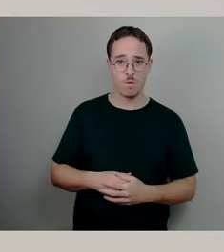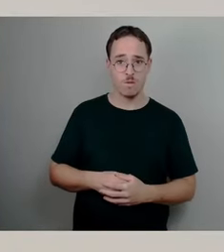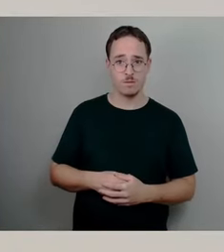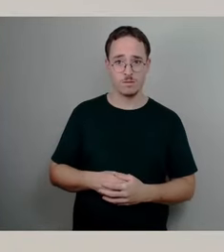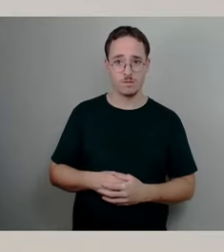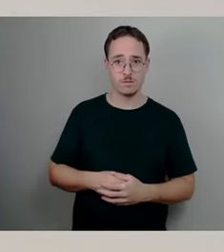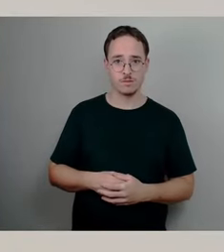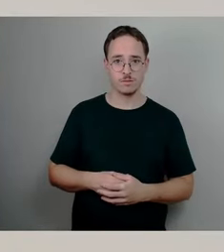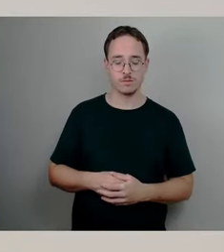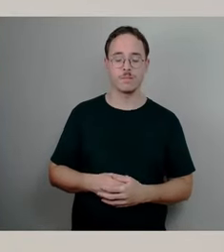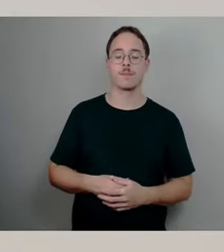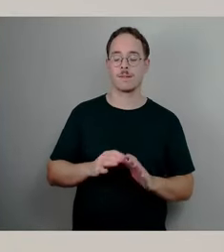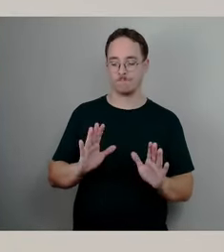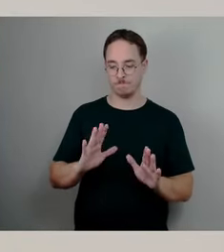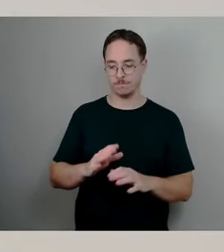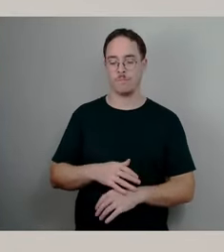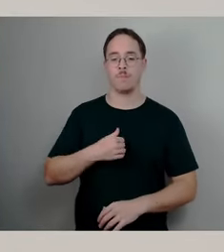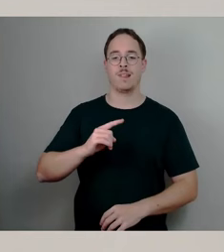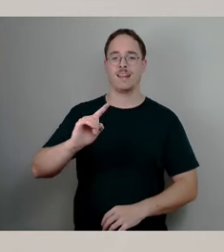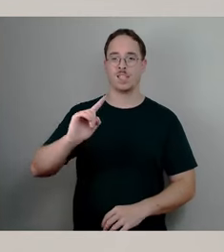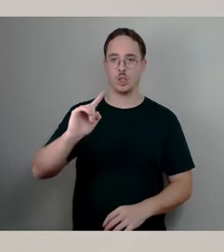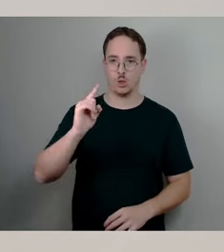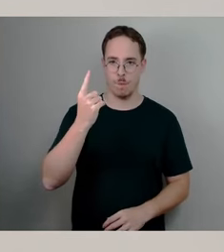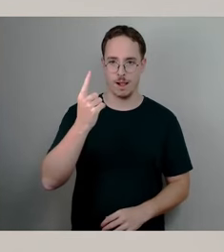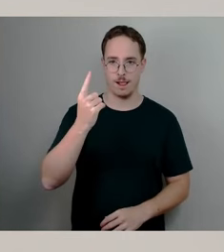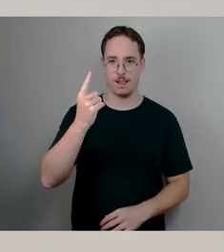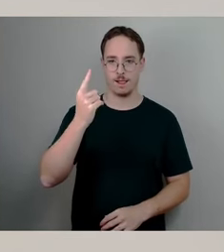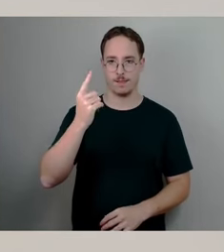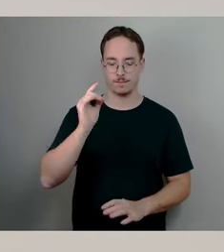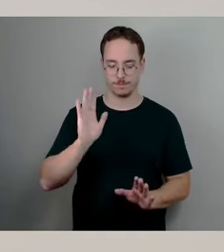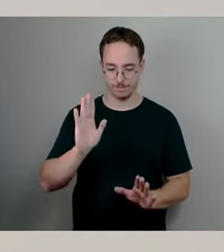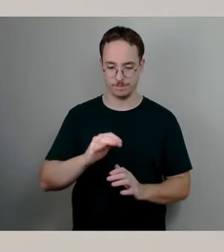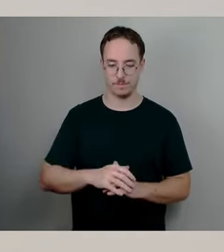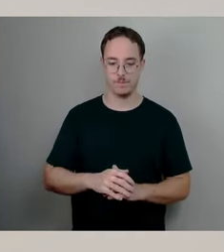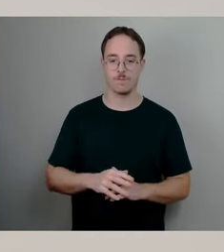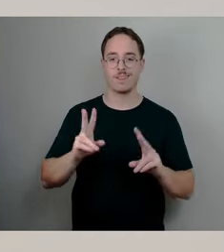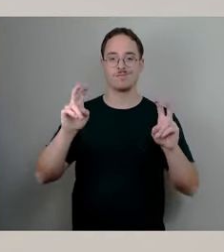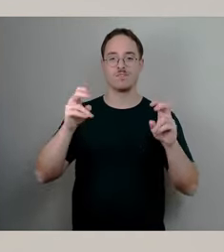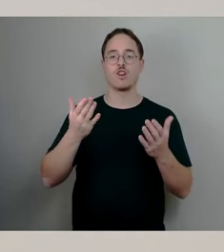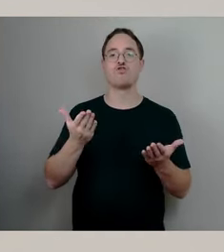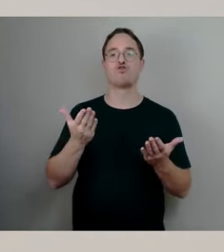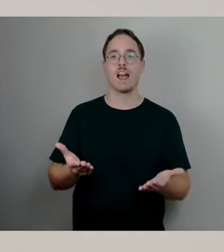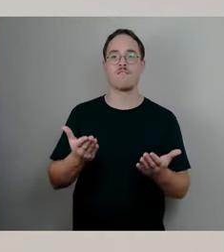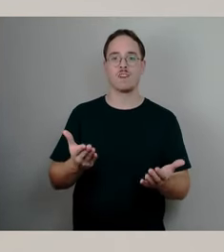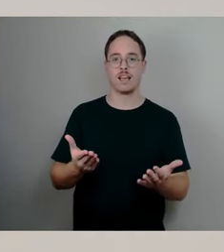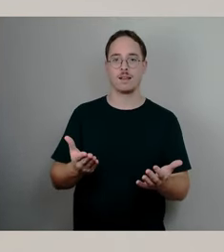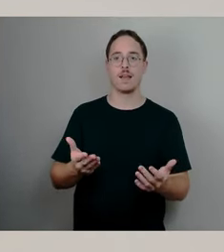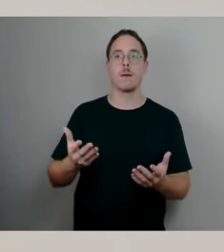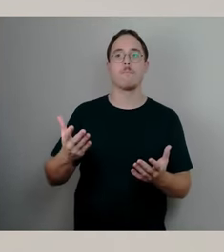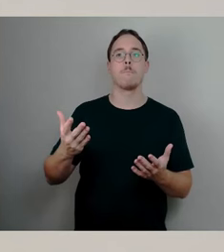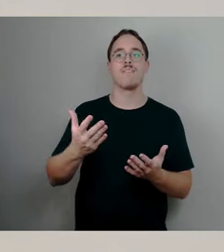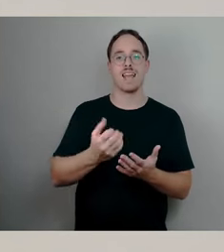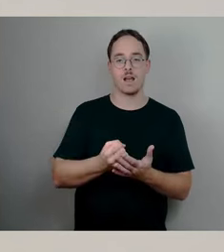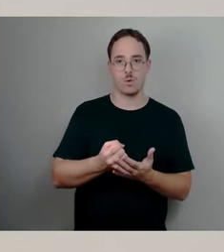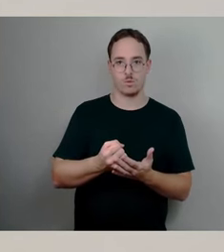Also nochmal, die schlaffe Bewährung hat nichts mit der Tragfähigkeit des Brückenzugs zu tun. Aber